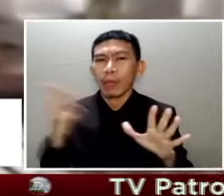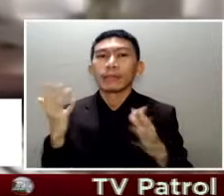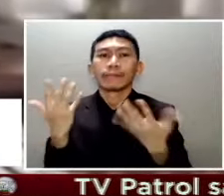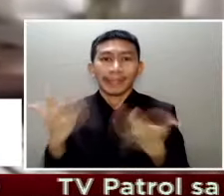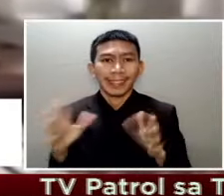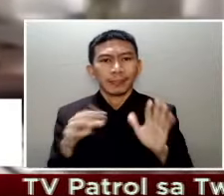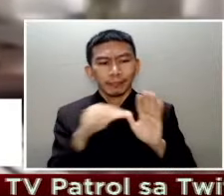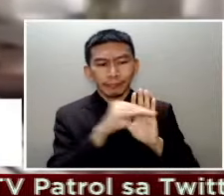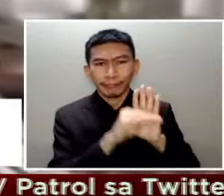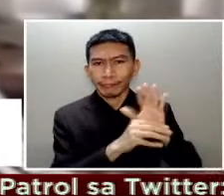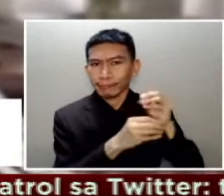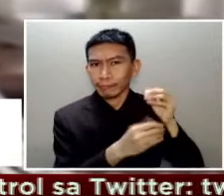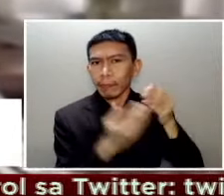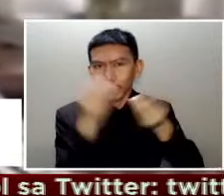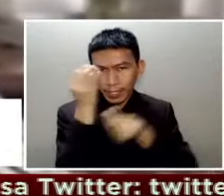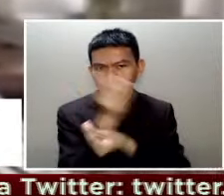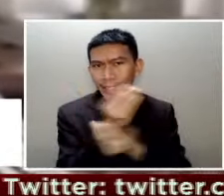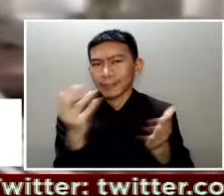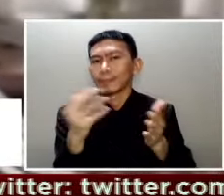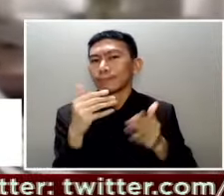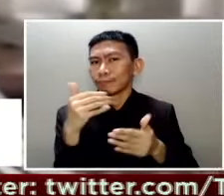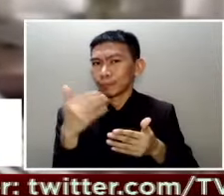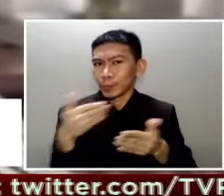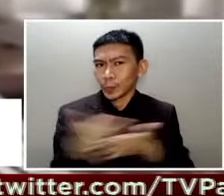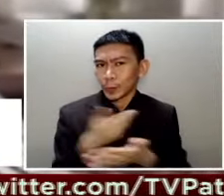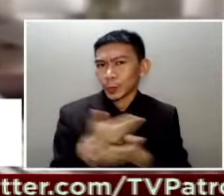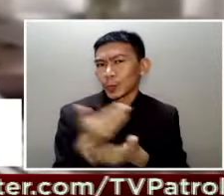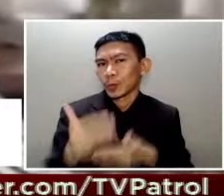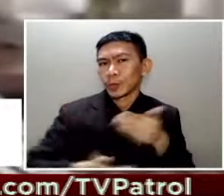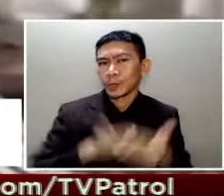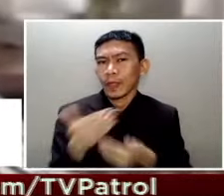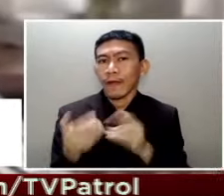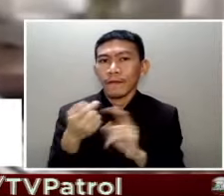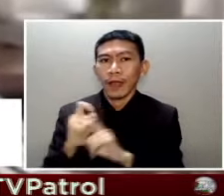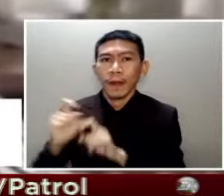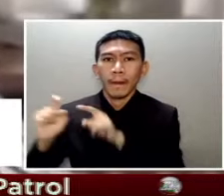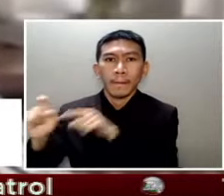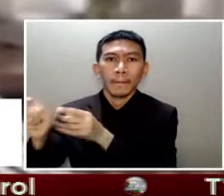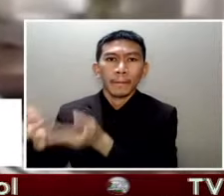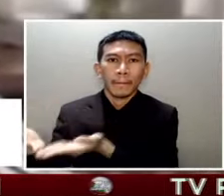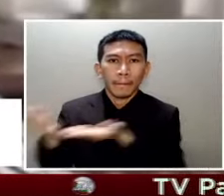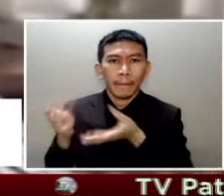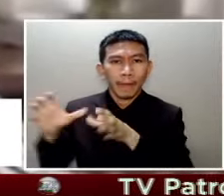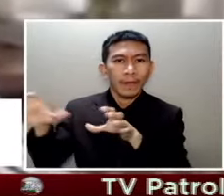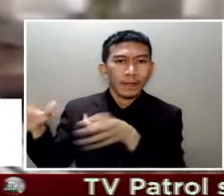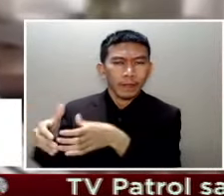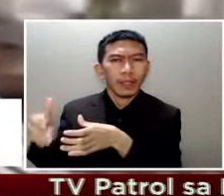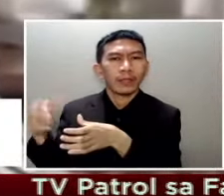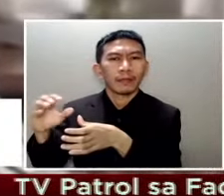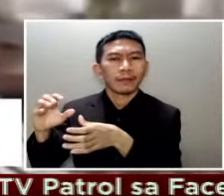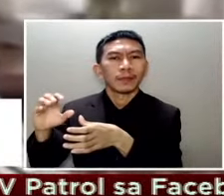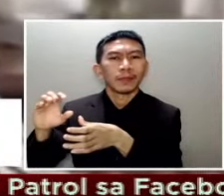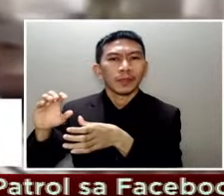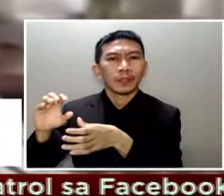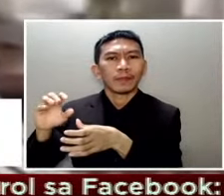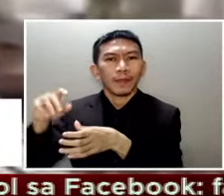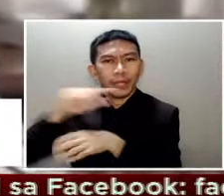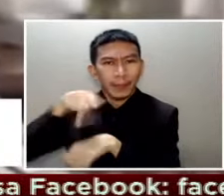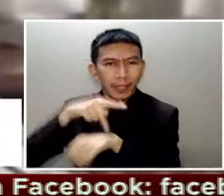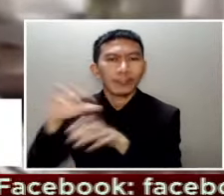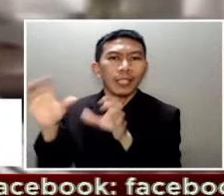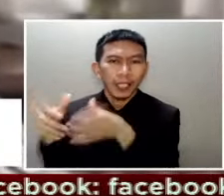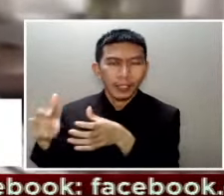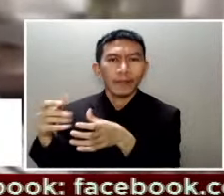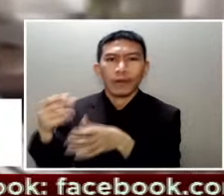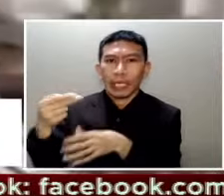this recommendation coming from the Philippine Society of Hypertension and also the Philippine Heart Association na sinasabi